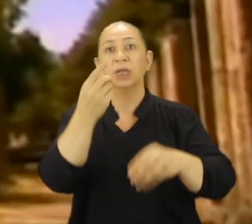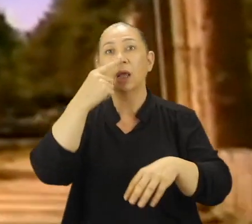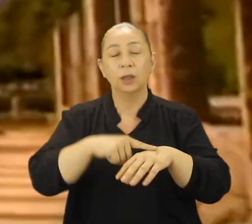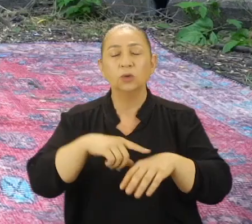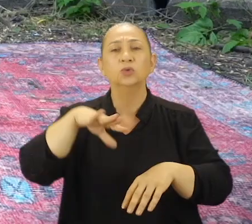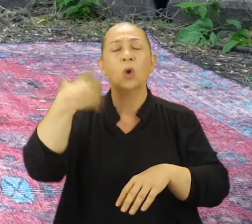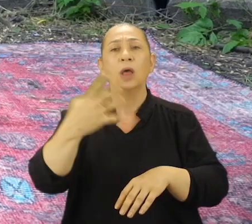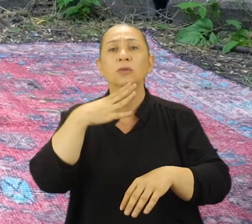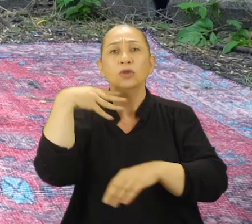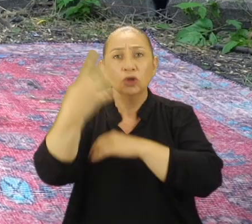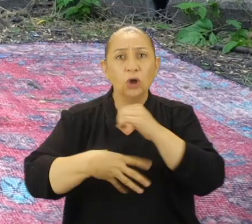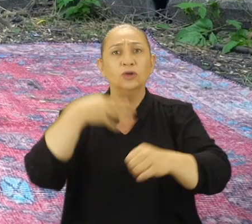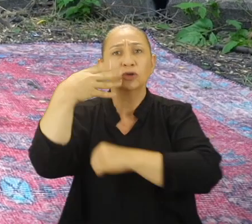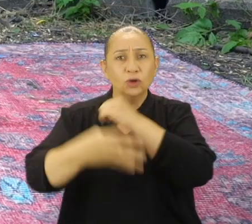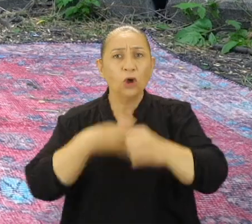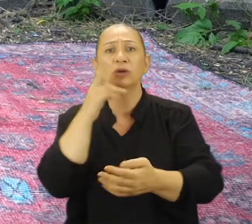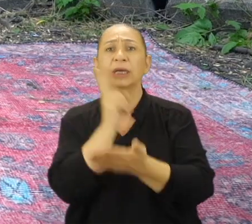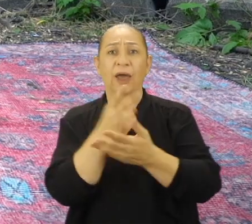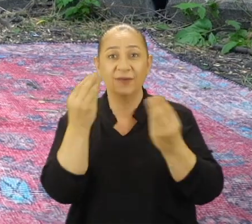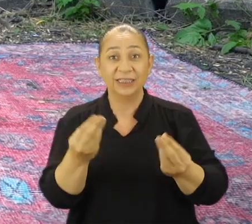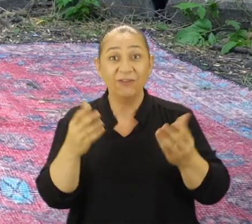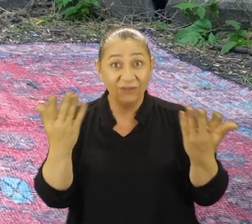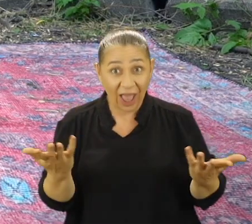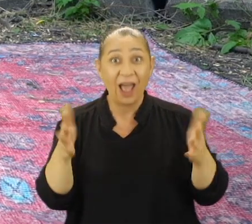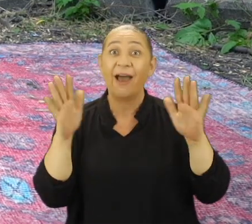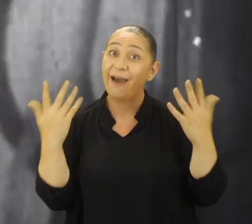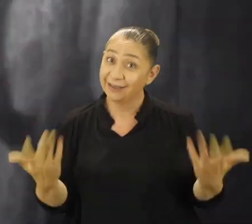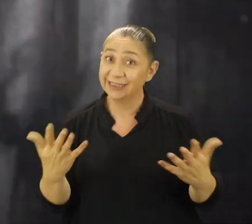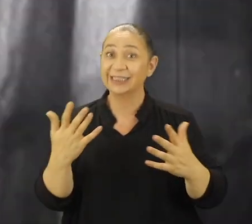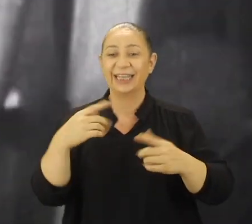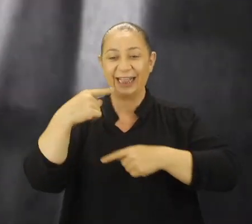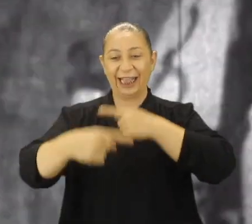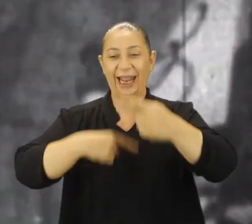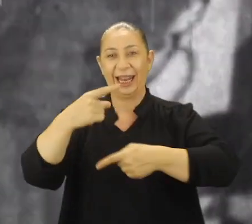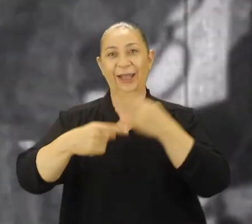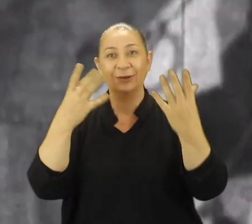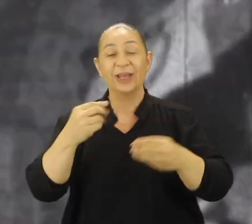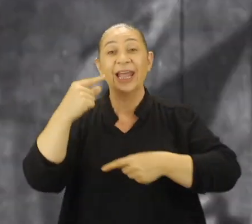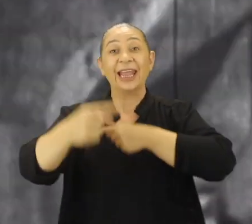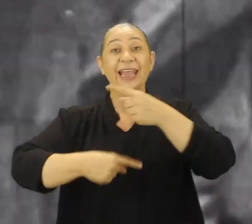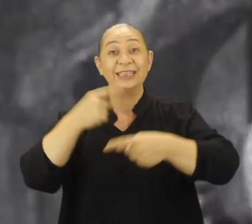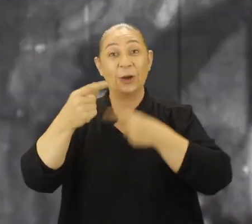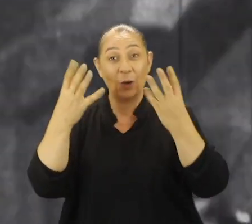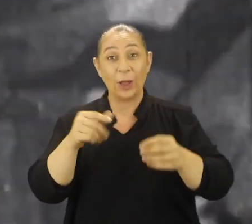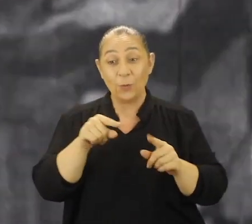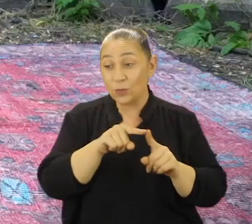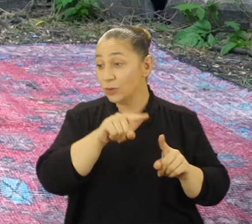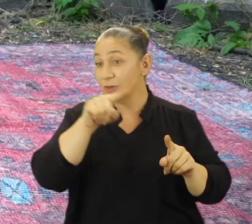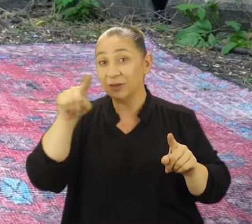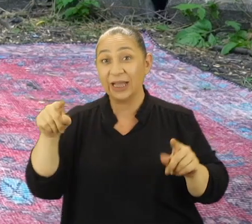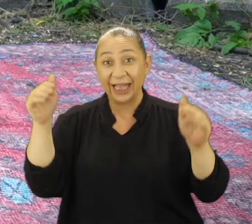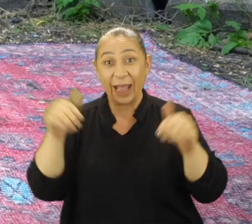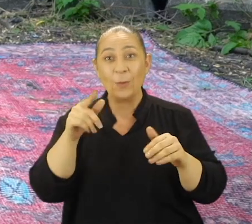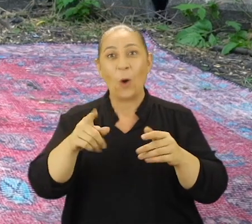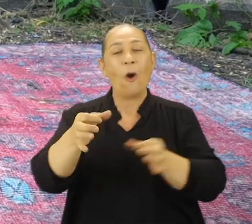inanılırdı. Sonrasında 4 yılda bir düzenlenmesine karar verildi ve artık gelenekselleşti. Gelenekselleşen ve